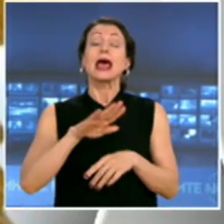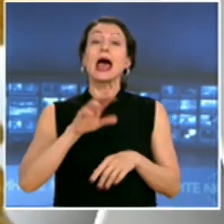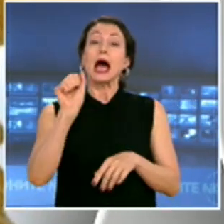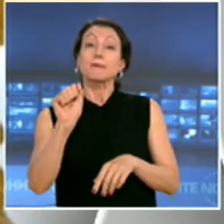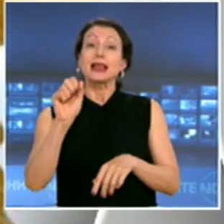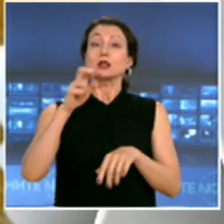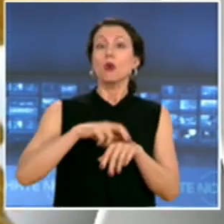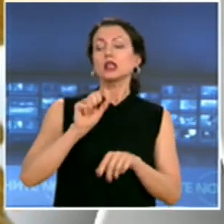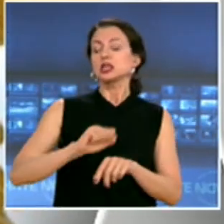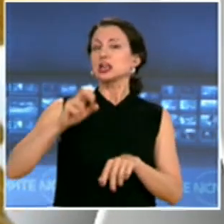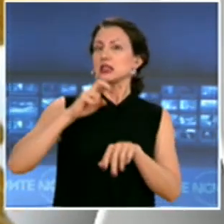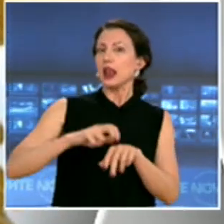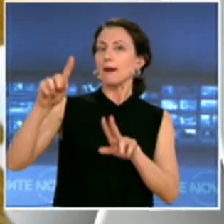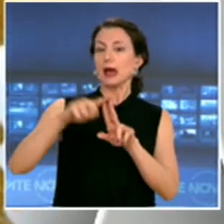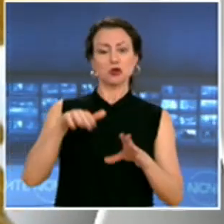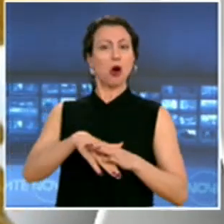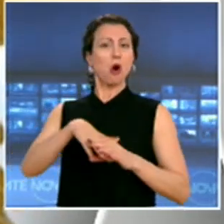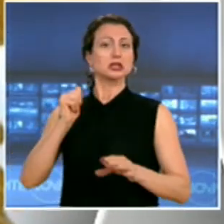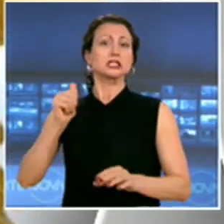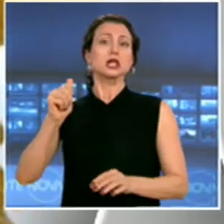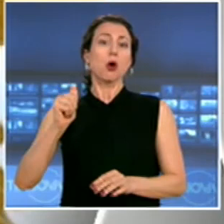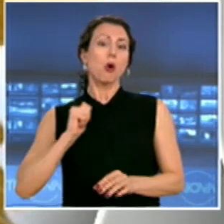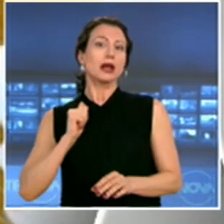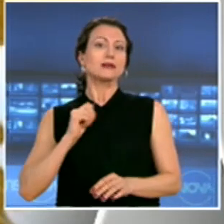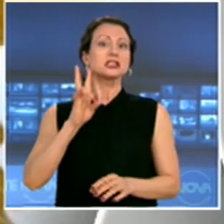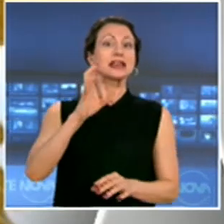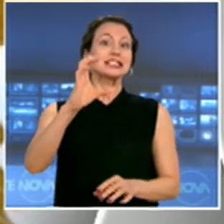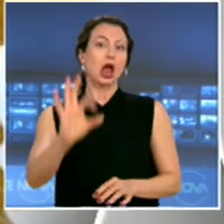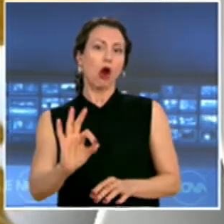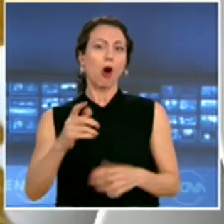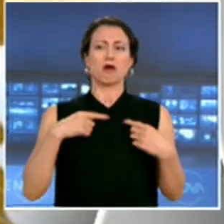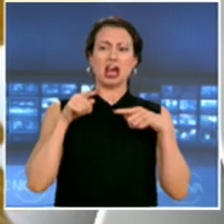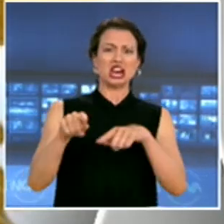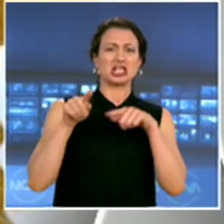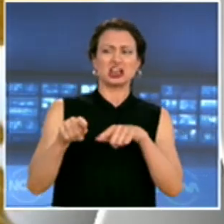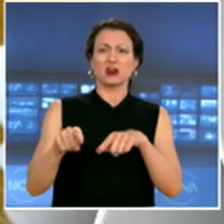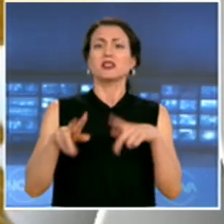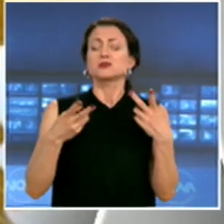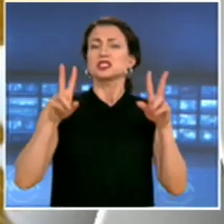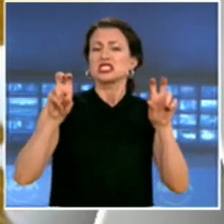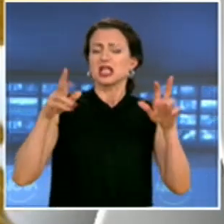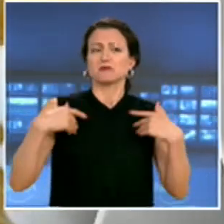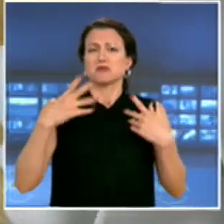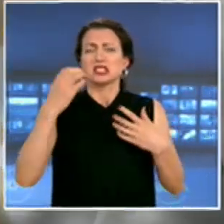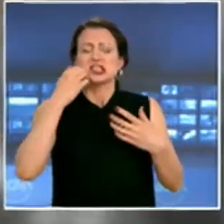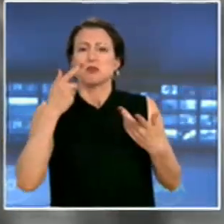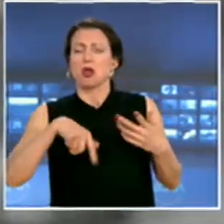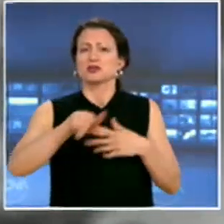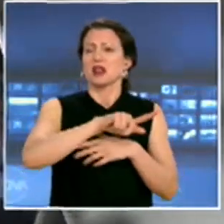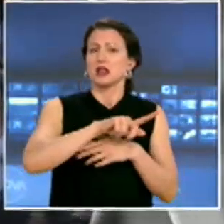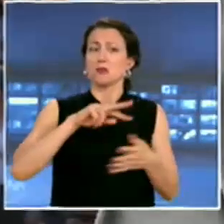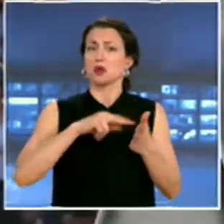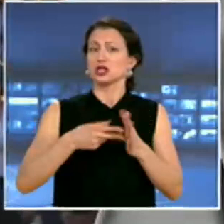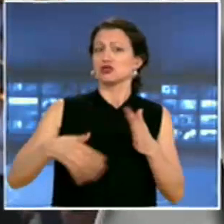отказаха от охраната на НСО и критикуваха начина, по който службата е, цитирам, употребена политически. 18 задържани